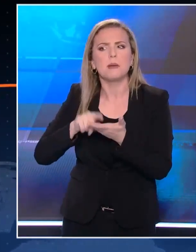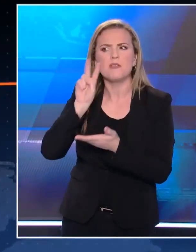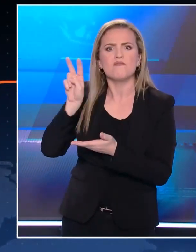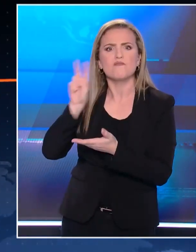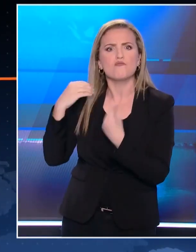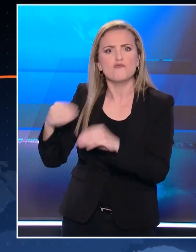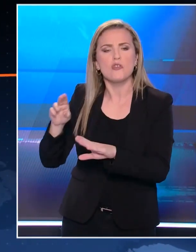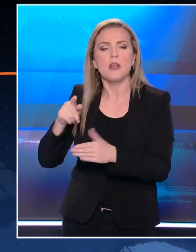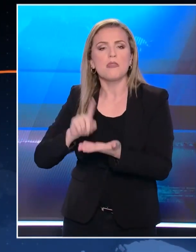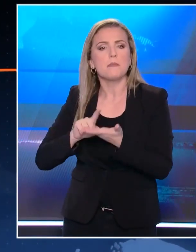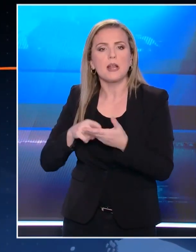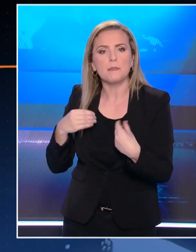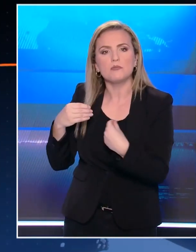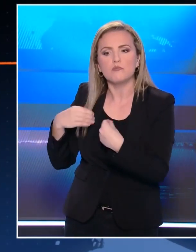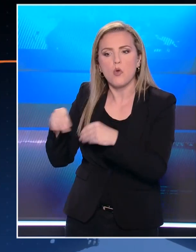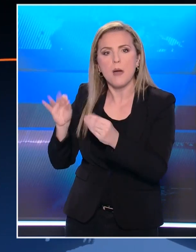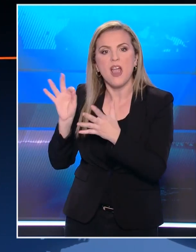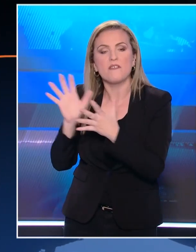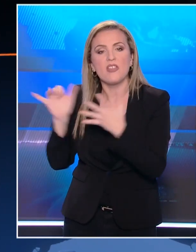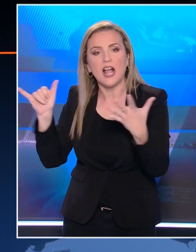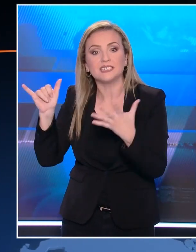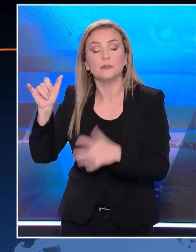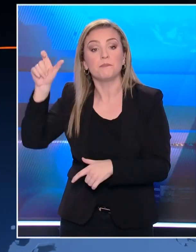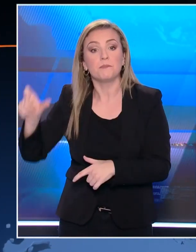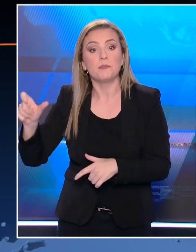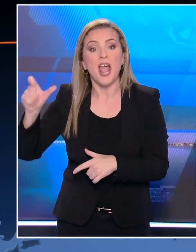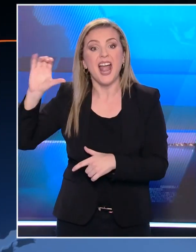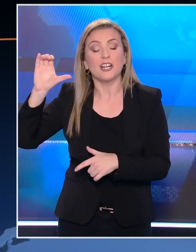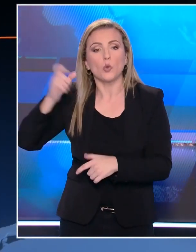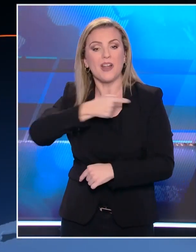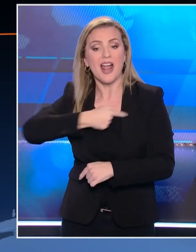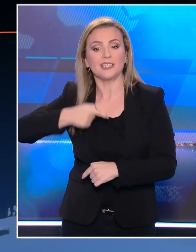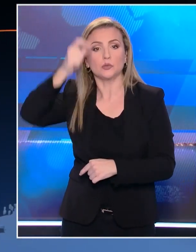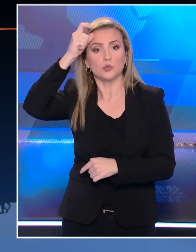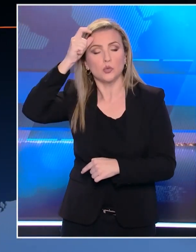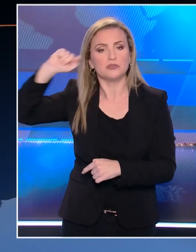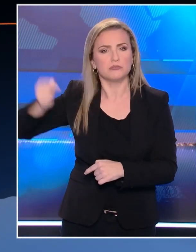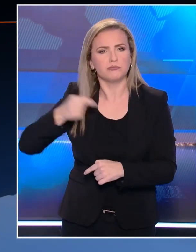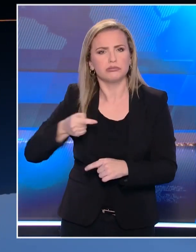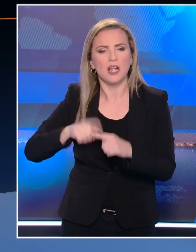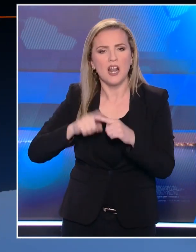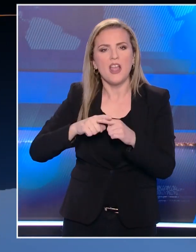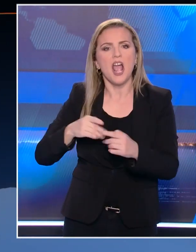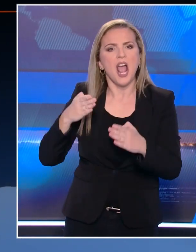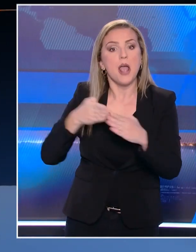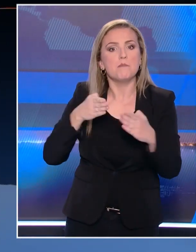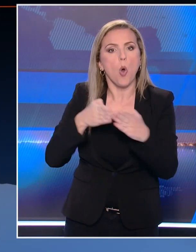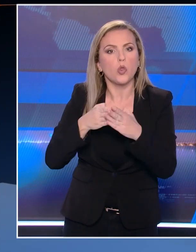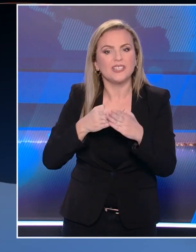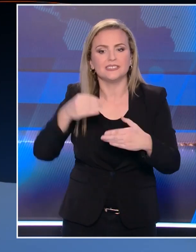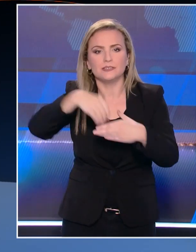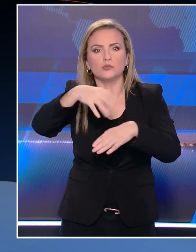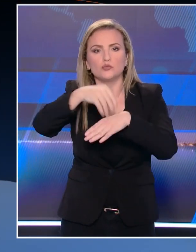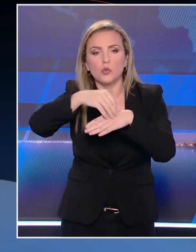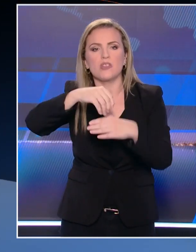Υπό την ηγεσία του Ερντογάν η Τουρκία συνεχίζει να απειλεί την Ελλάδα με πυράβλους, να αναστέλει την ένταξη της Σουηδίας και της Φινλανδίας στο ΝΑΤΟ,